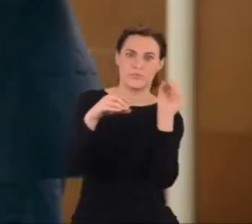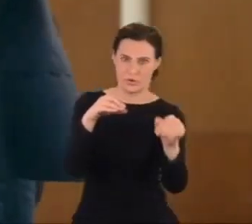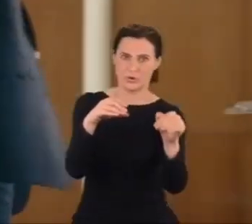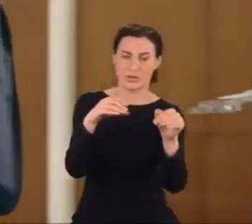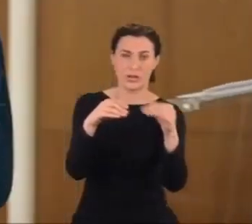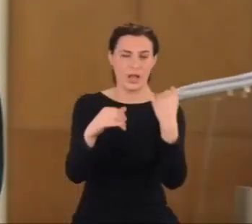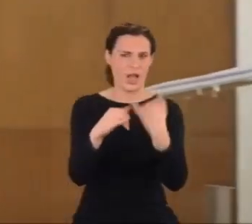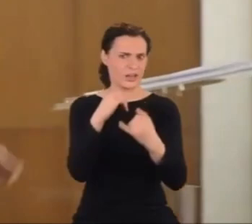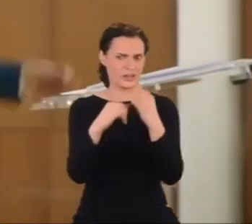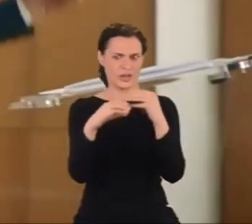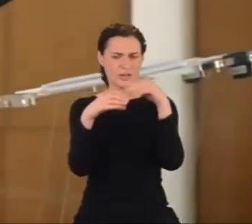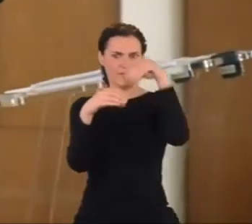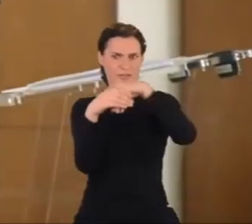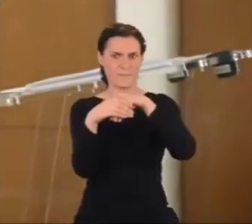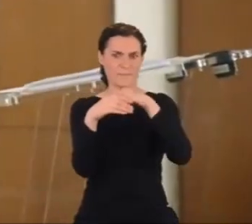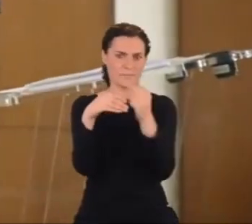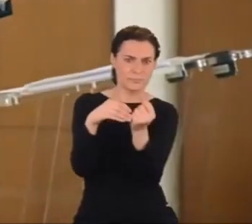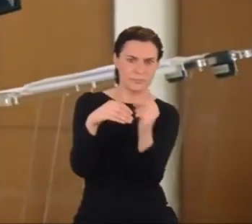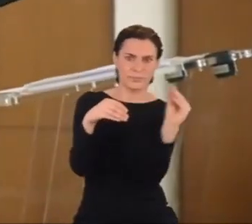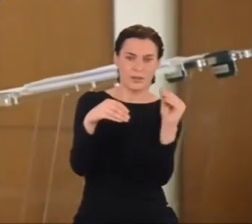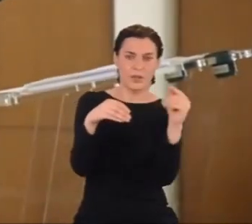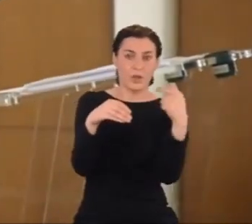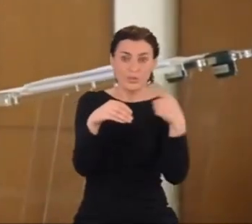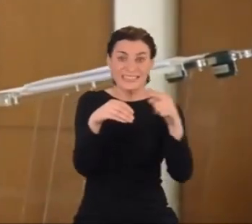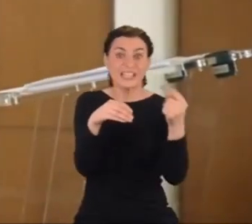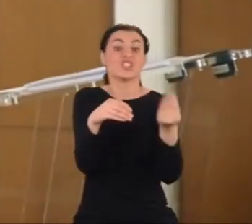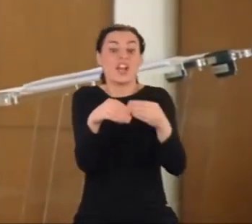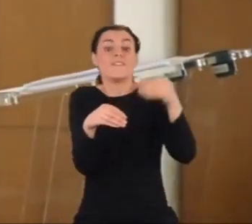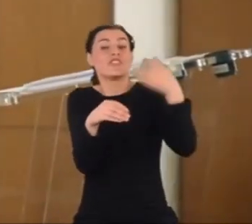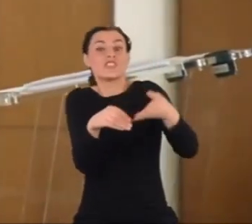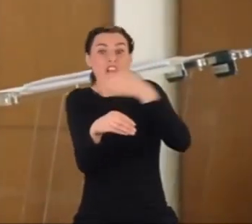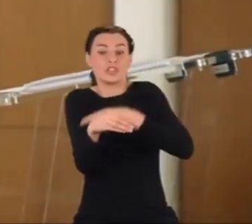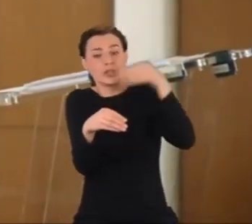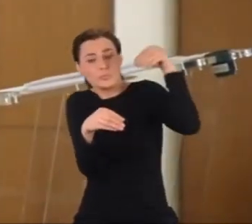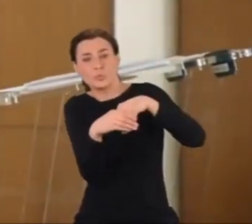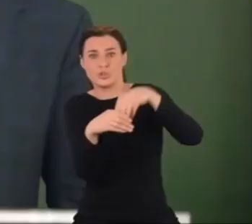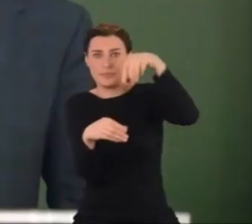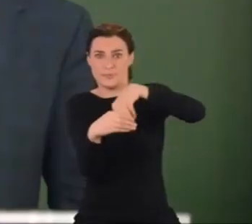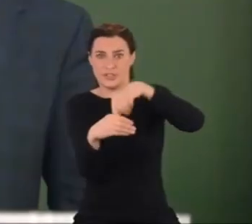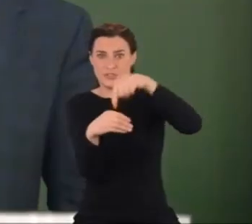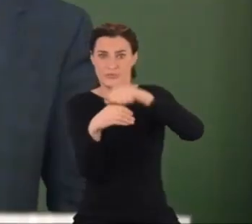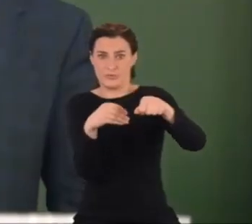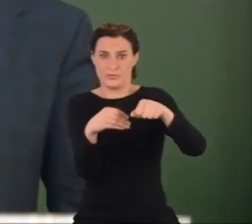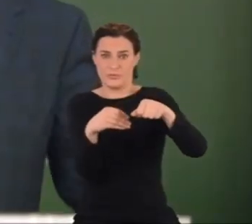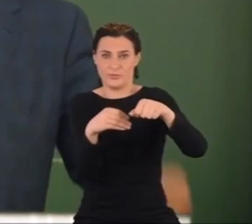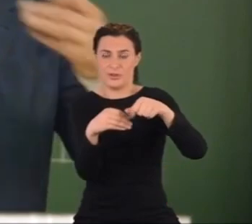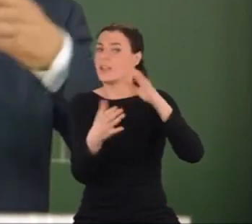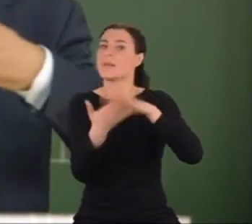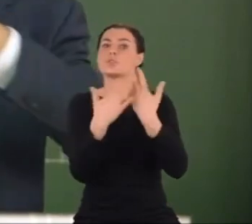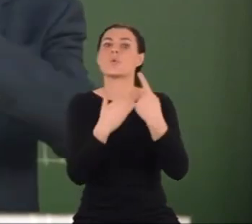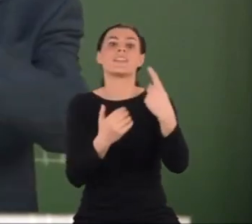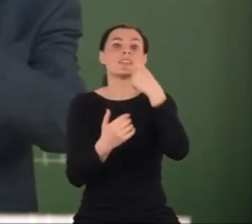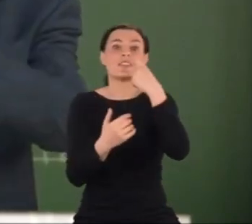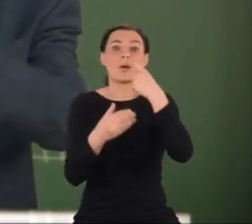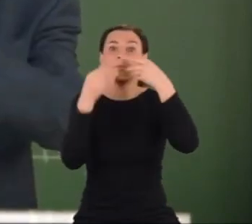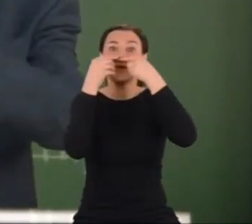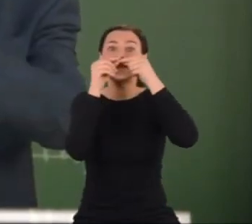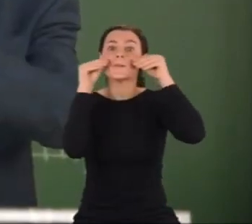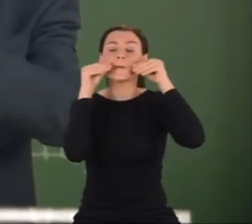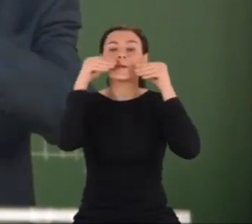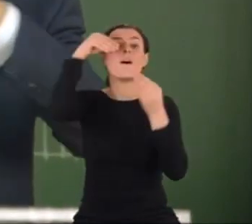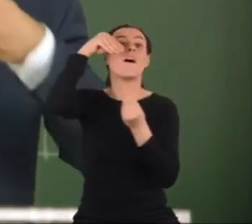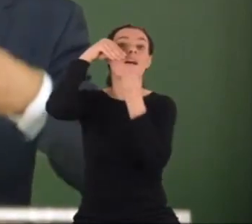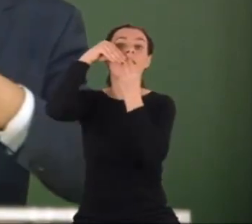skoro cząstka może wydostać się z konstrukcji, to znaczy, że konstrukcja zawiera tę cząstkę. Jeśli ząb wypada z dziąsła, to znaczy, że